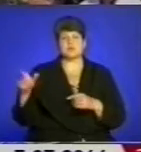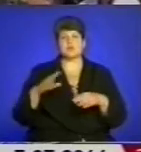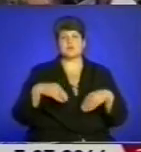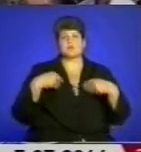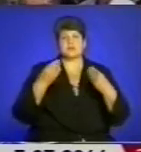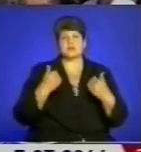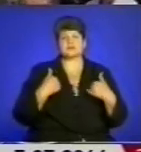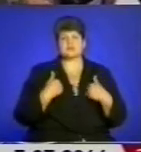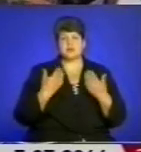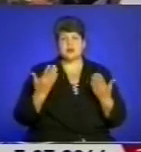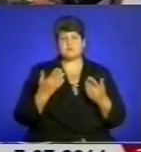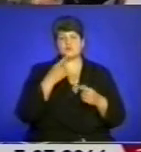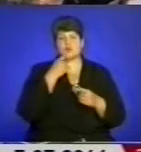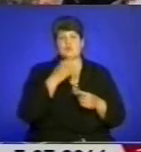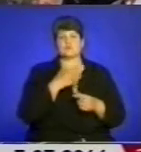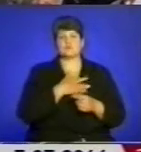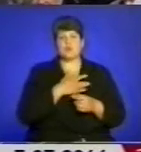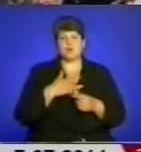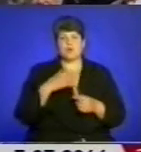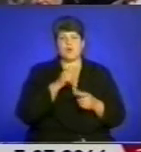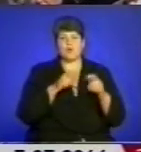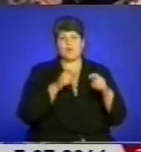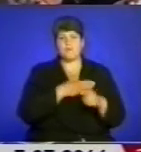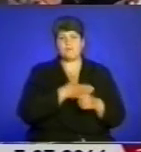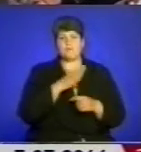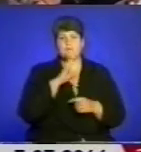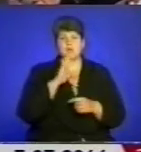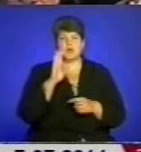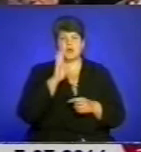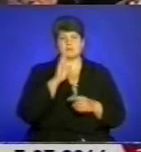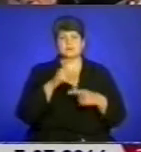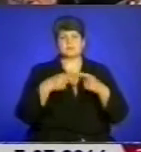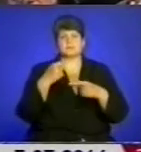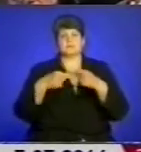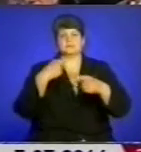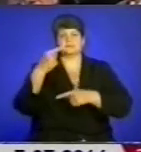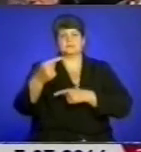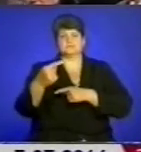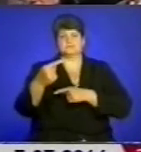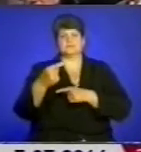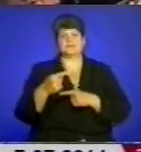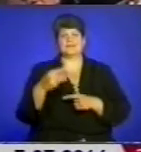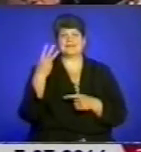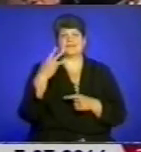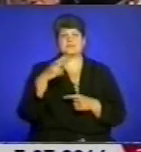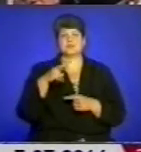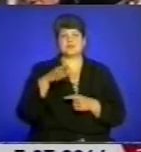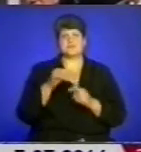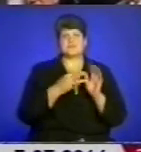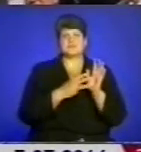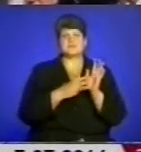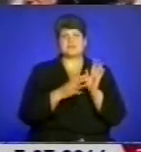нам з кров'ю, з молоком матері, з покоління в покоління. Це те, що ми передаємо наступним поколінням. 30 липня 1989